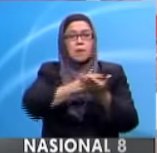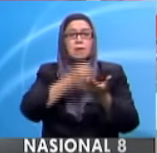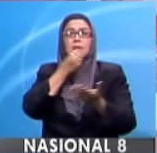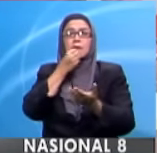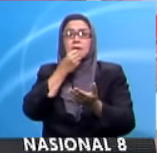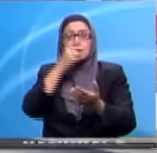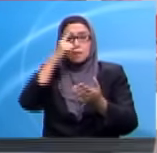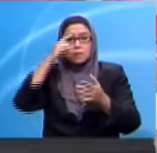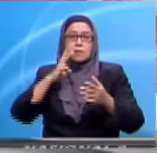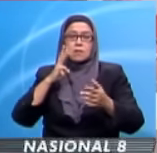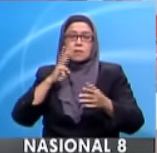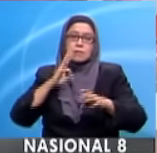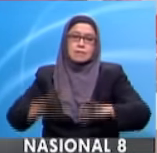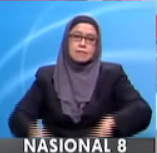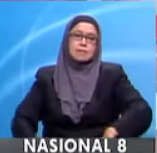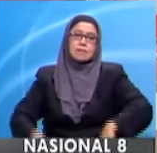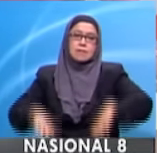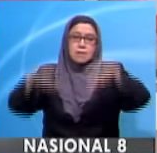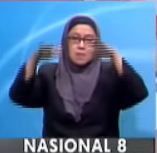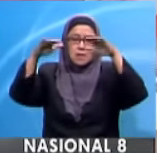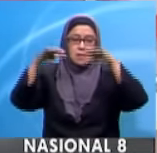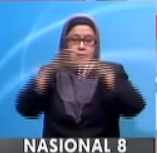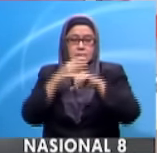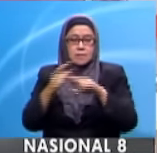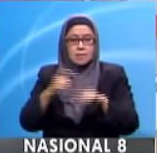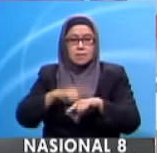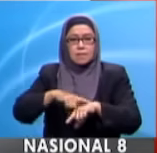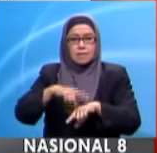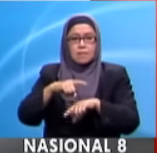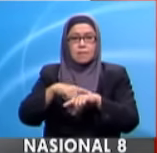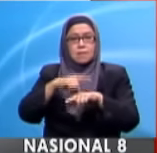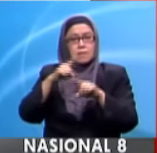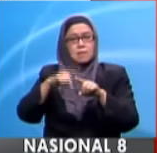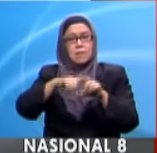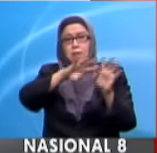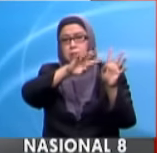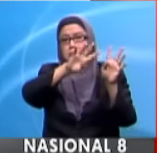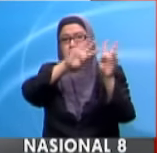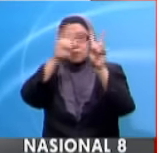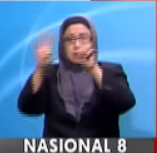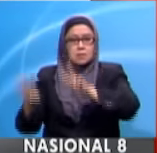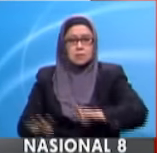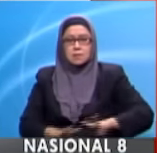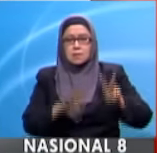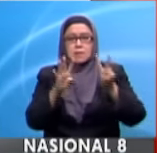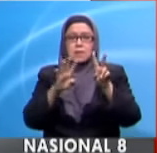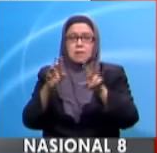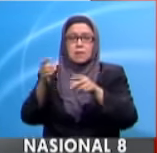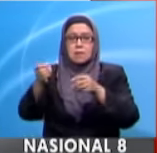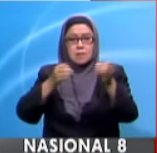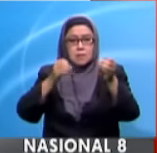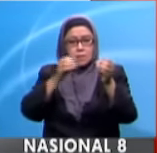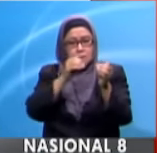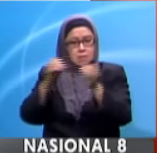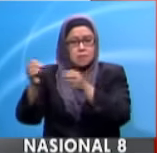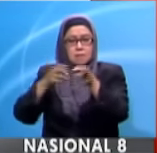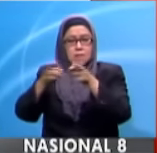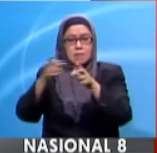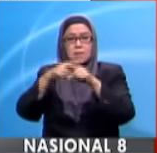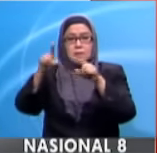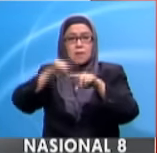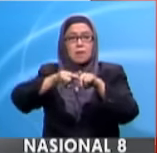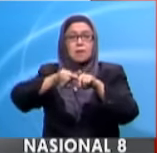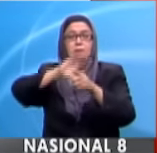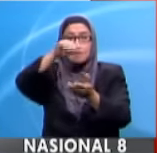beroperasi 24 jam. Dalam satu kenyataan, Angkatan Tentera Malaysia ATM memberitahu pusat ini telah diaktifkan oleh